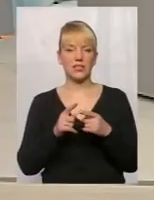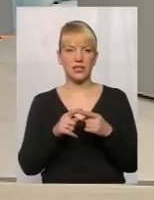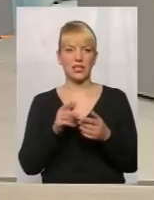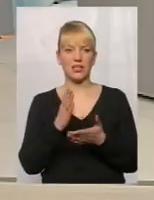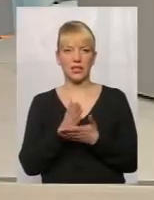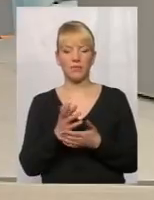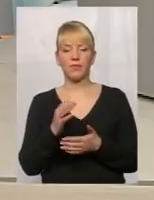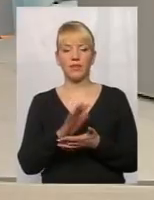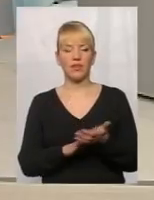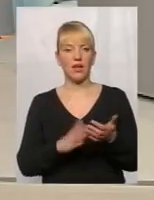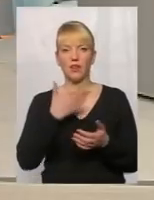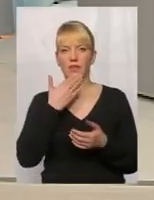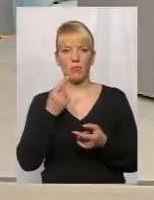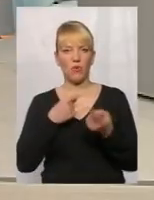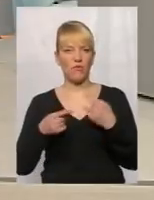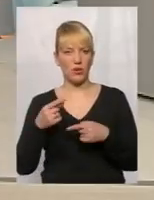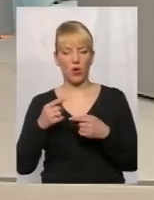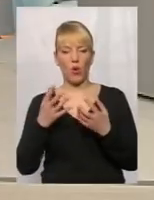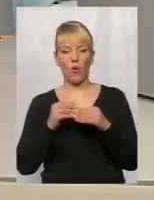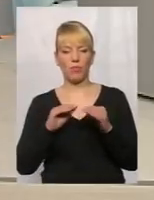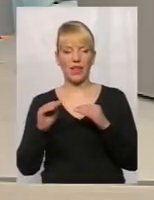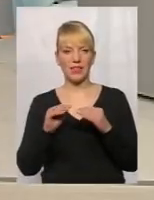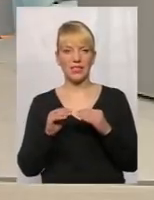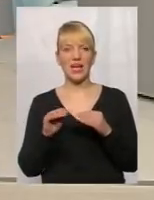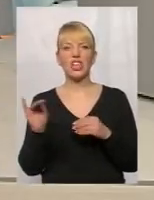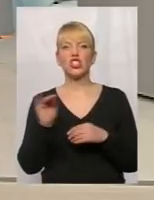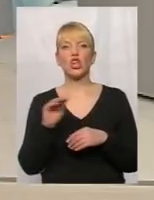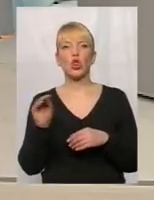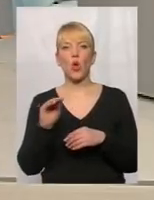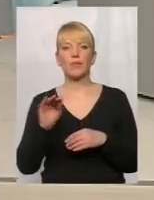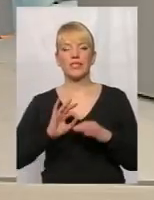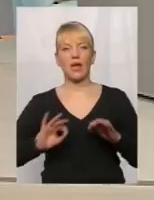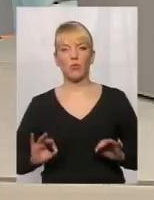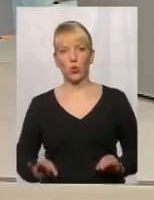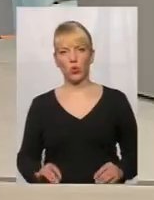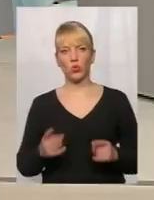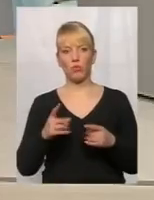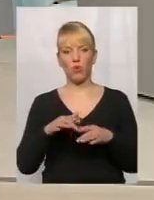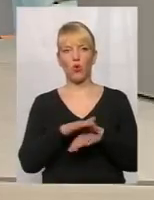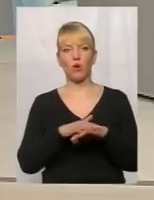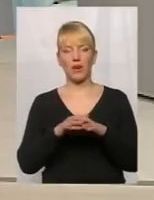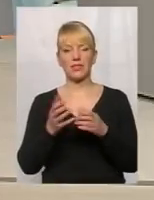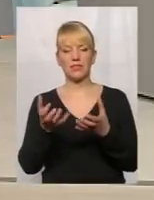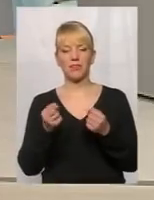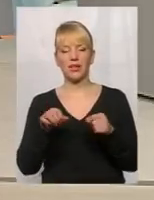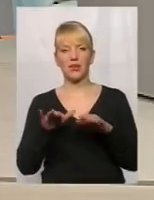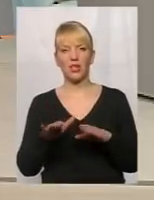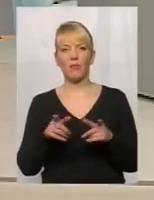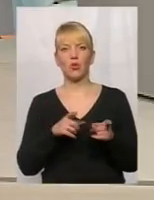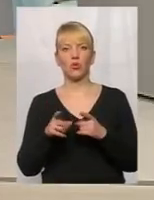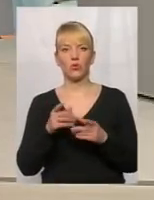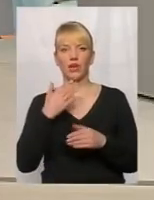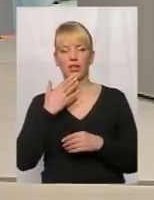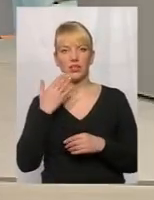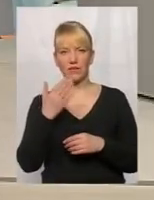нам не повернуто обладнання ще Житомирської прокуратури, тому громадськість сьогодні прийняла рішення підготувати звернення до